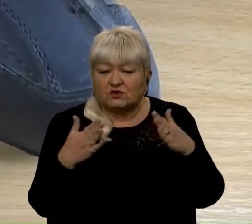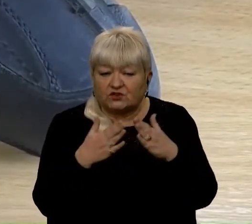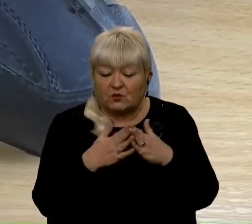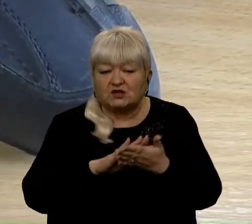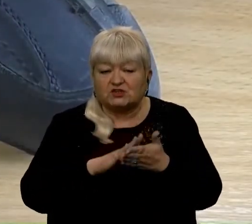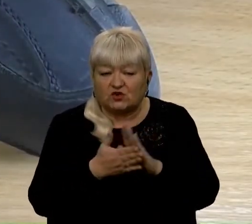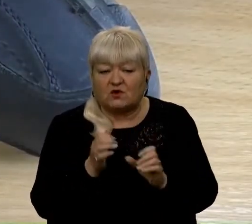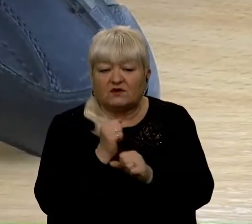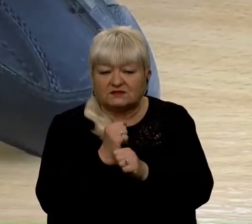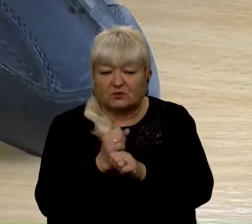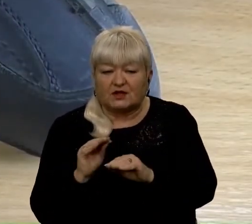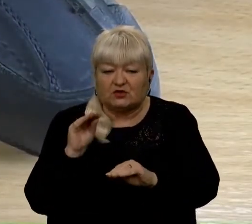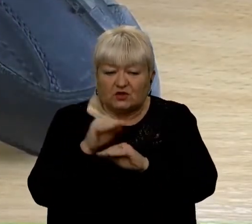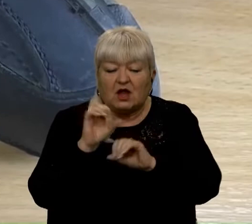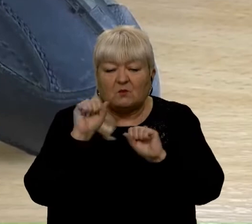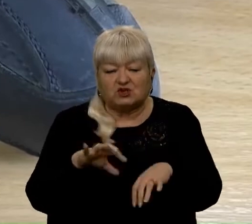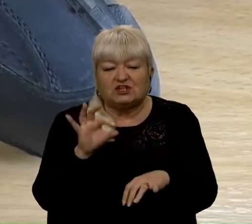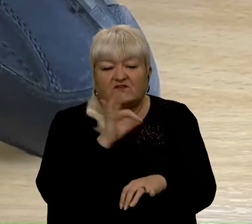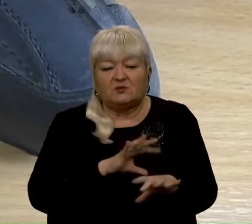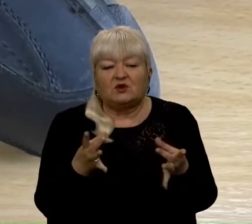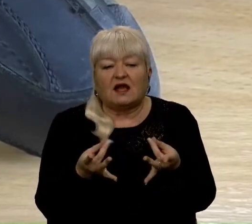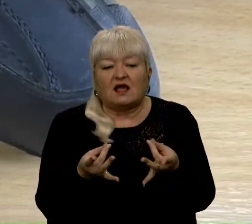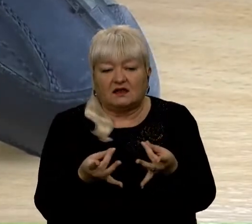додаткові візерунки, можна використати клей.